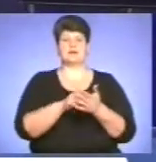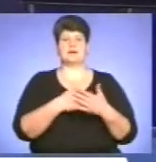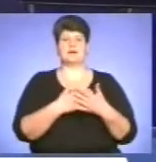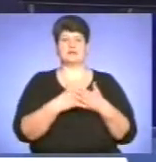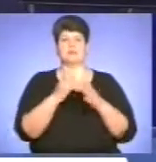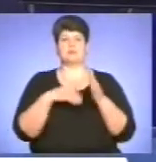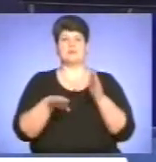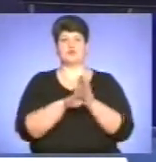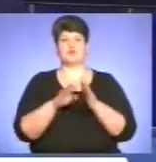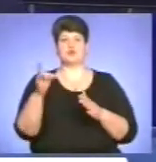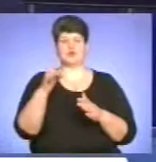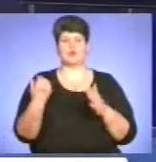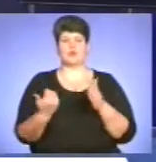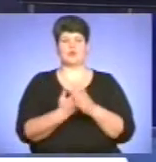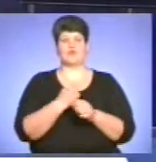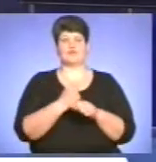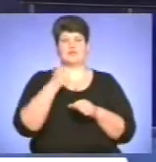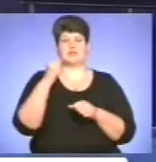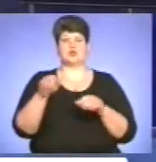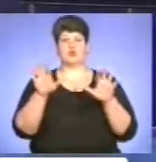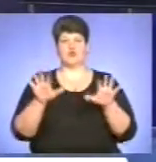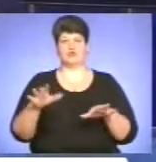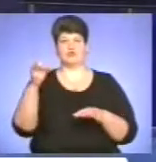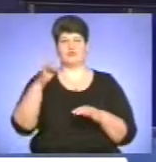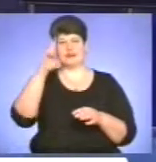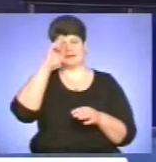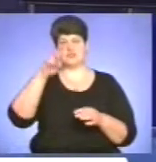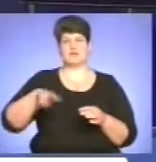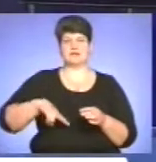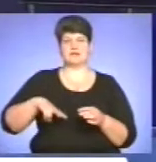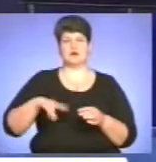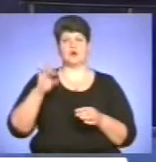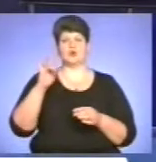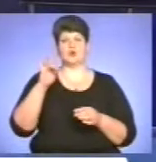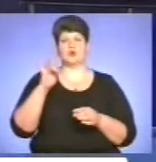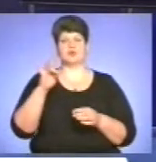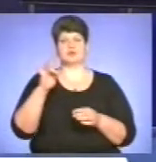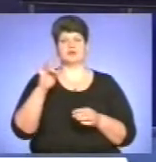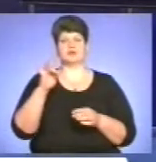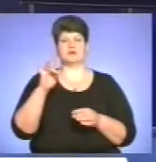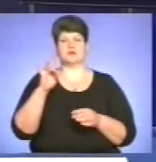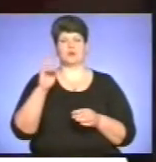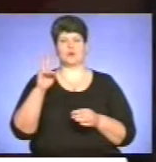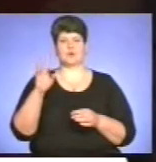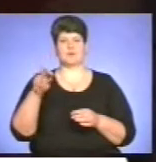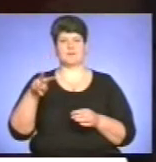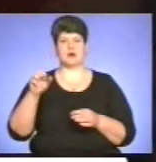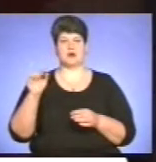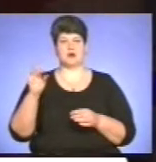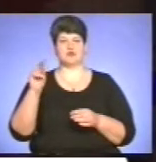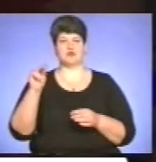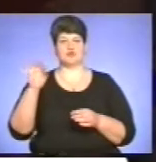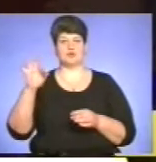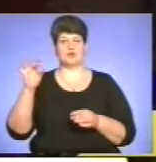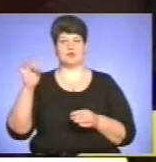Волочийського району новопризначеного голову райдержадміністрації Руслана Комара-Чорного. Призначення Комара